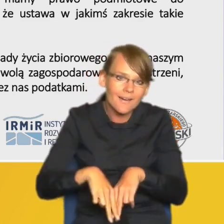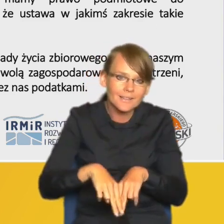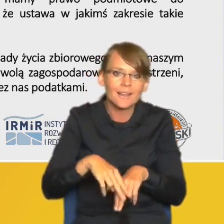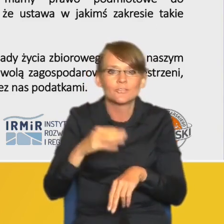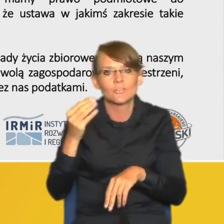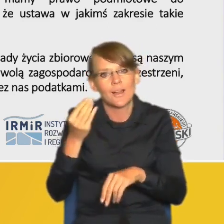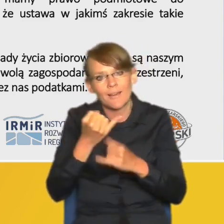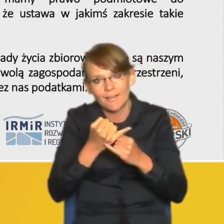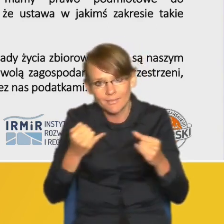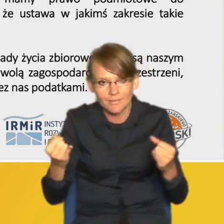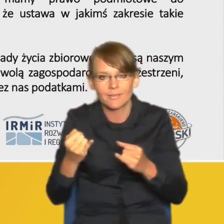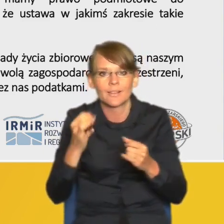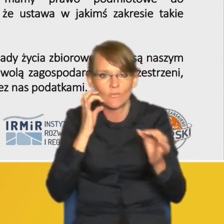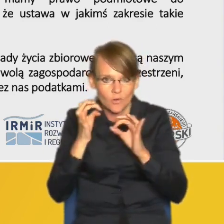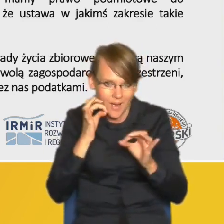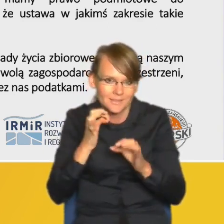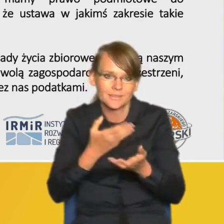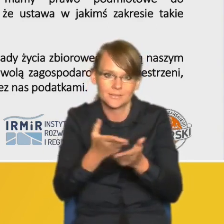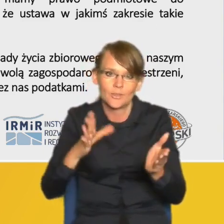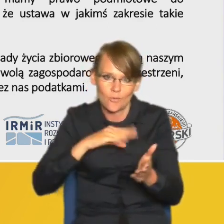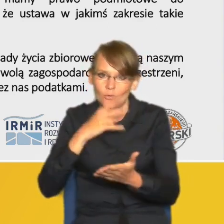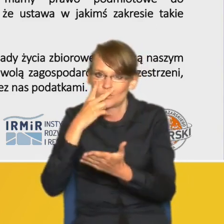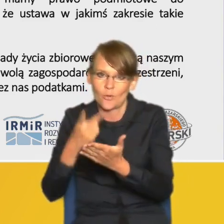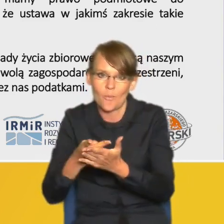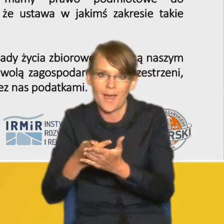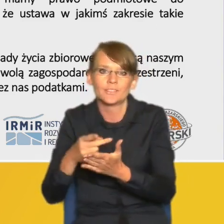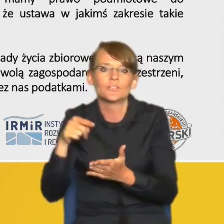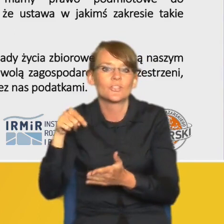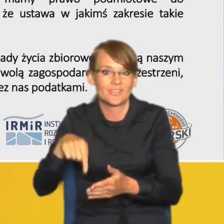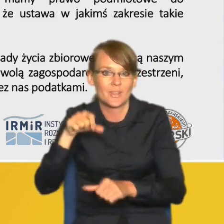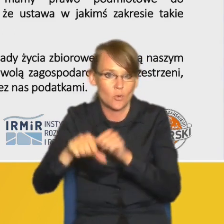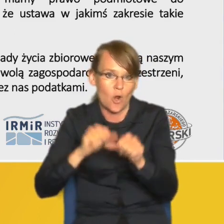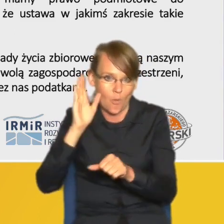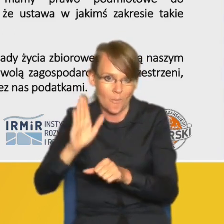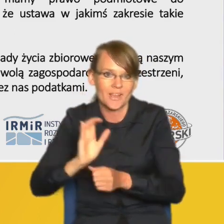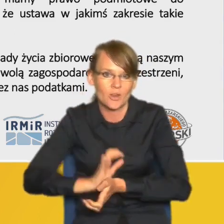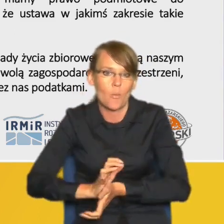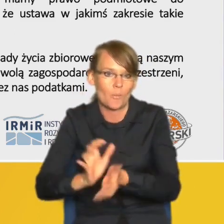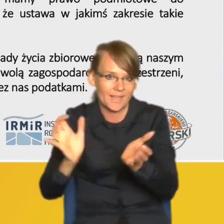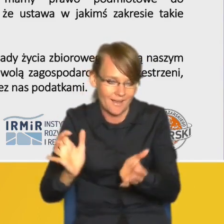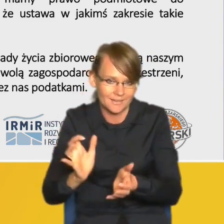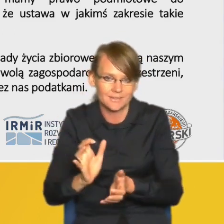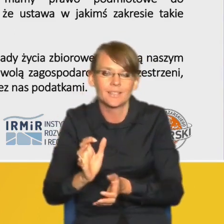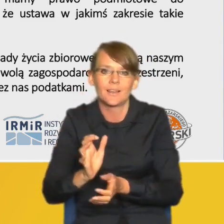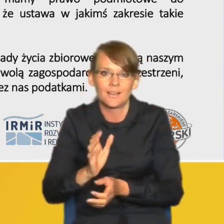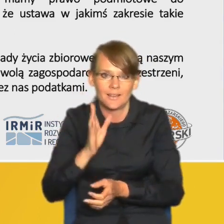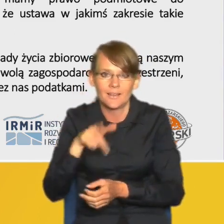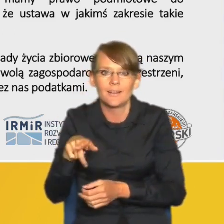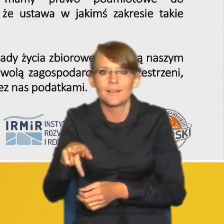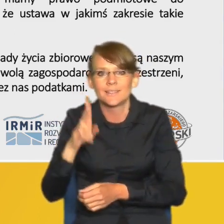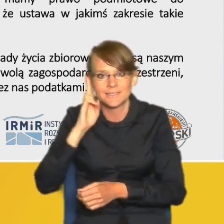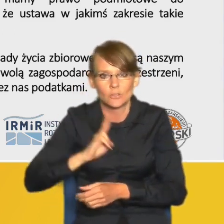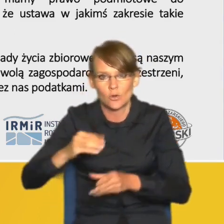mnie wskazanym chciałbym odesłać do publikacji która w tym roku jeszcze ukaże się w wydawnictwie